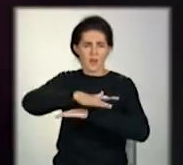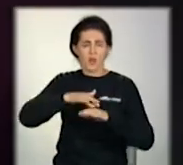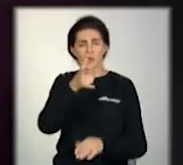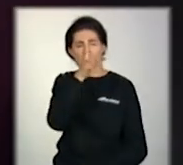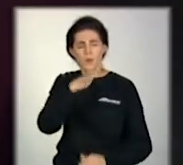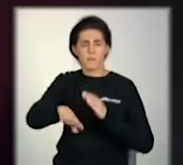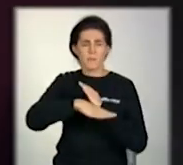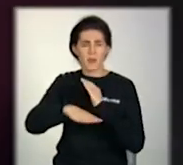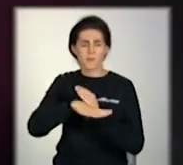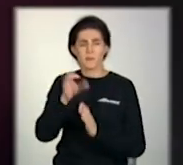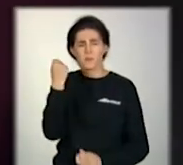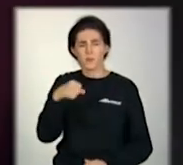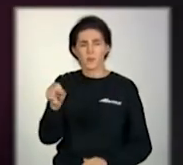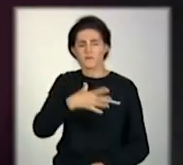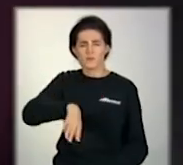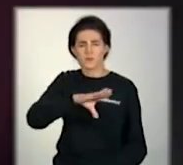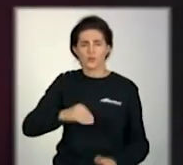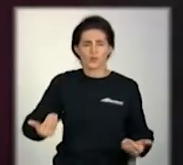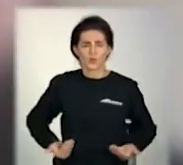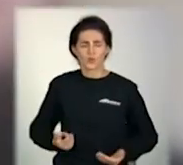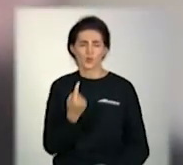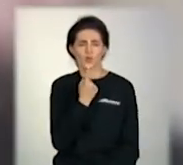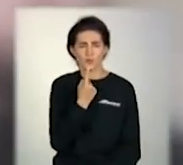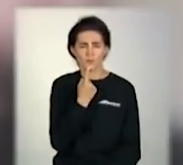сумніву допомагає подолати будь-які життєві трудності.